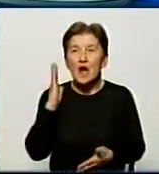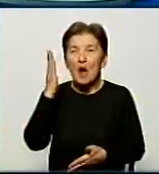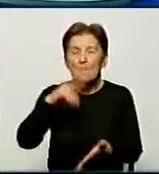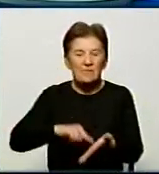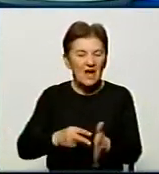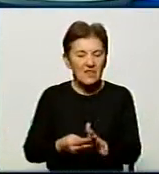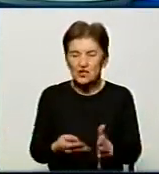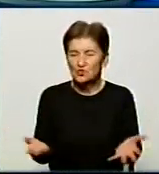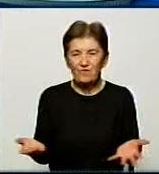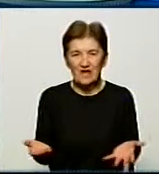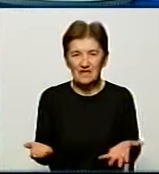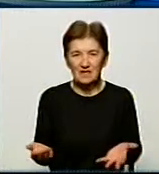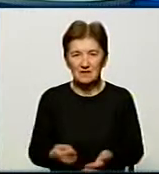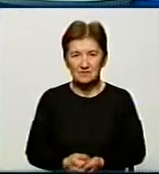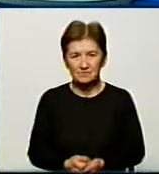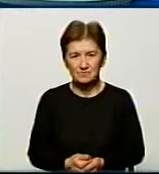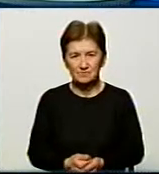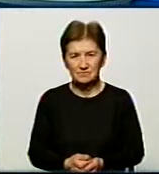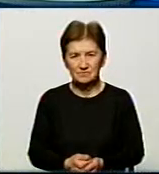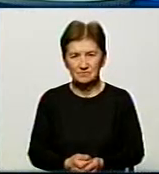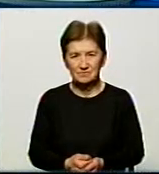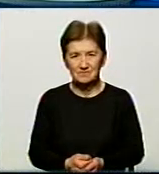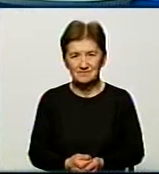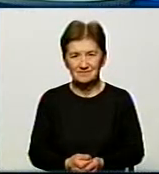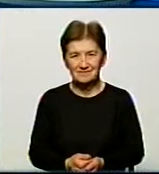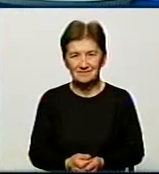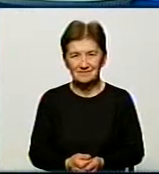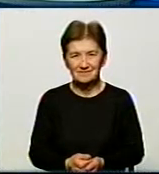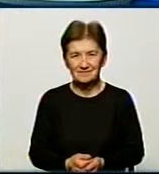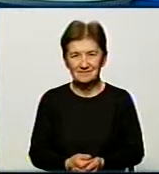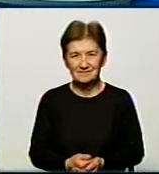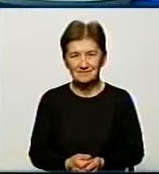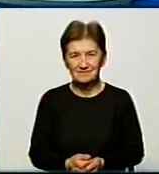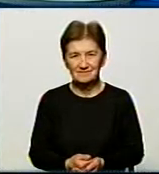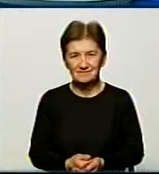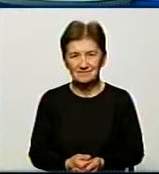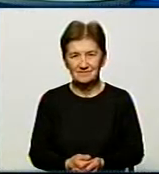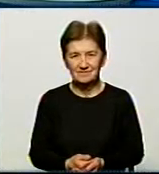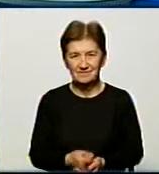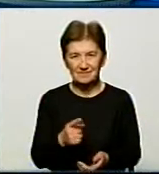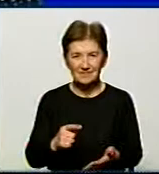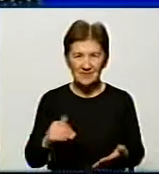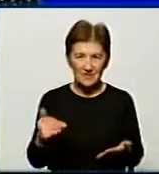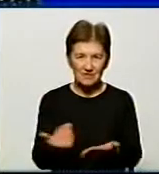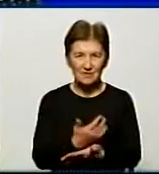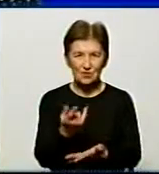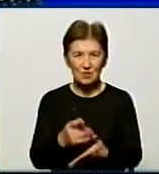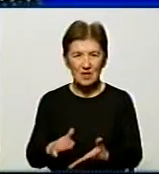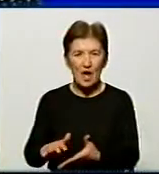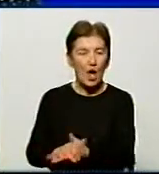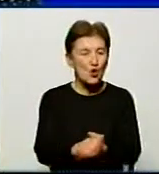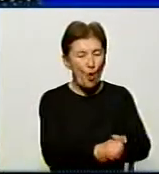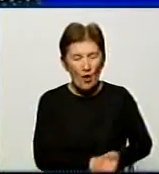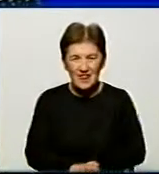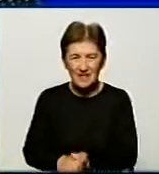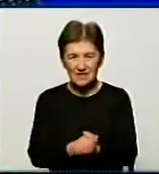А які фактори можуть на це впливати? Великий чи малий сплеск? Знову таки, це колективний імунітет,